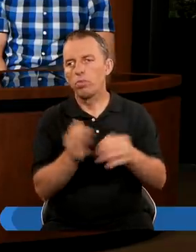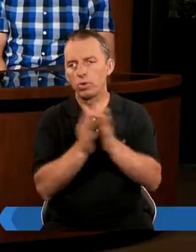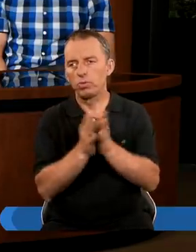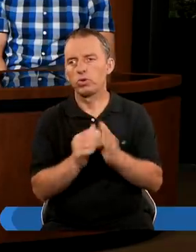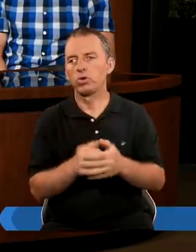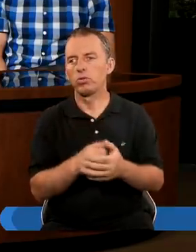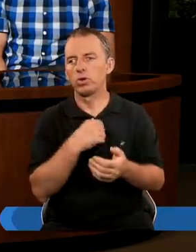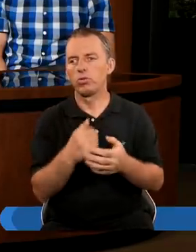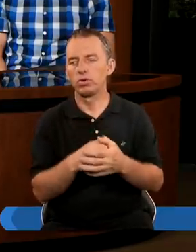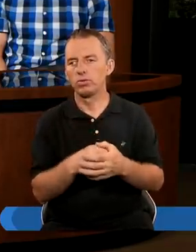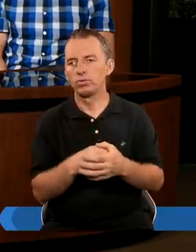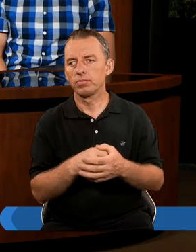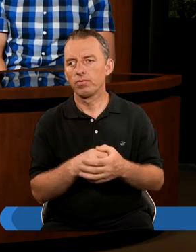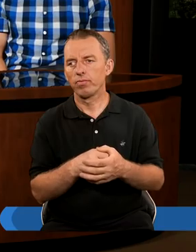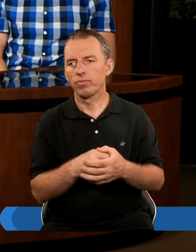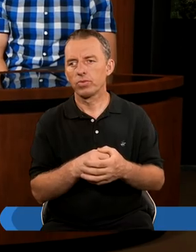Pomodlimy się I poproszę Kike